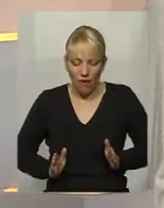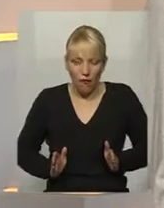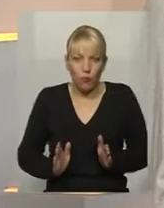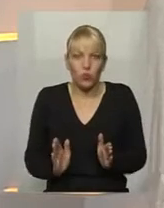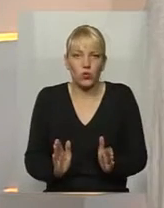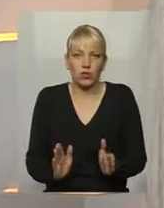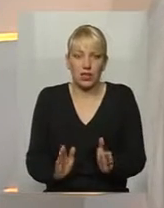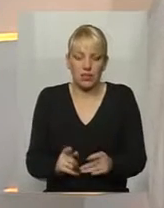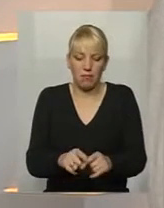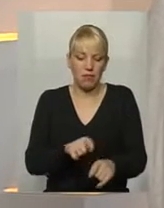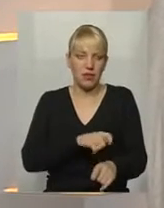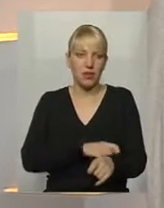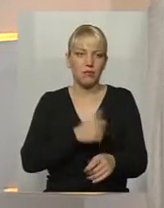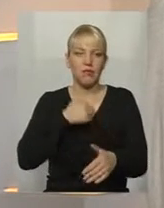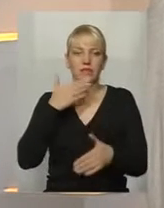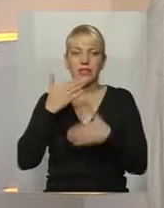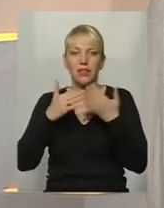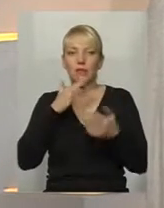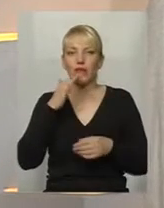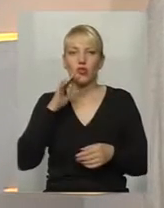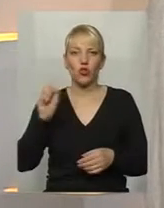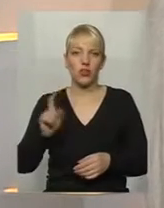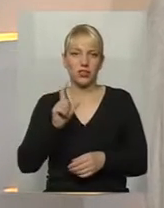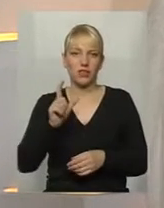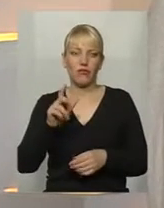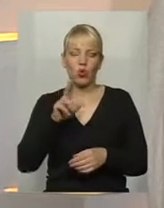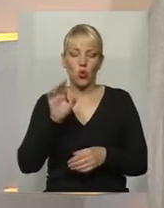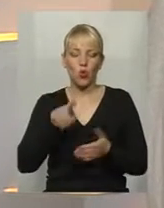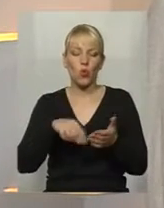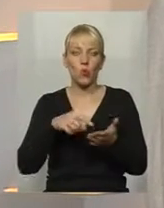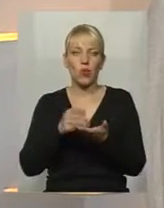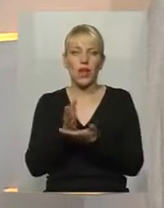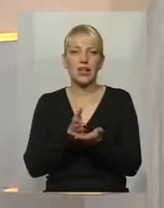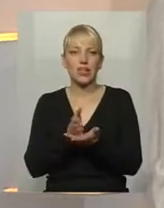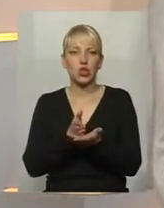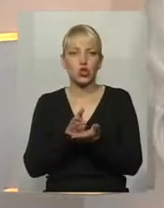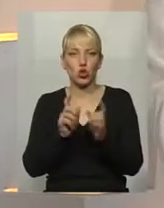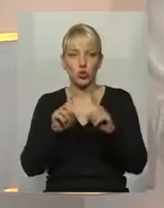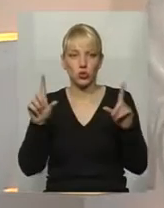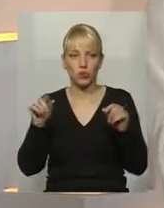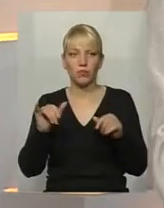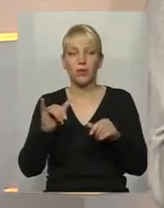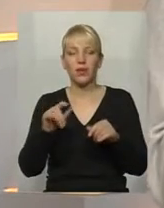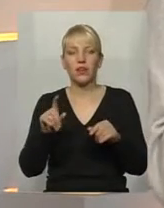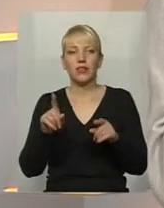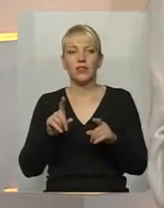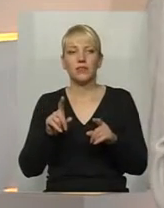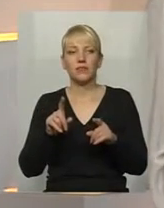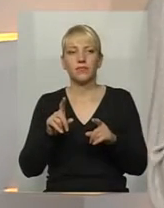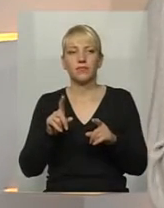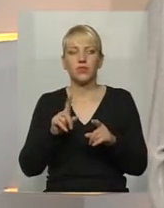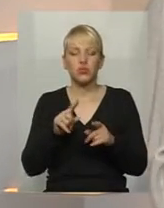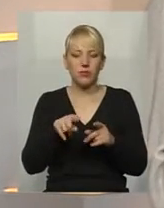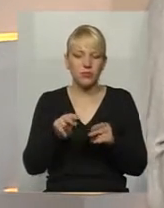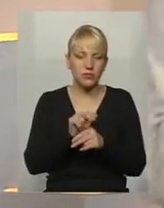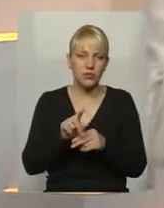метр-півтре. Зверталися неодноразово, ми вже, до комунальних служб, вишні ростуть за літо, знаєте, щось,